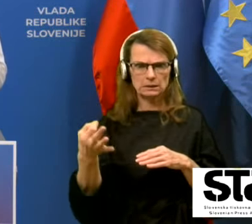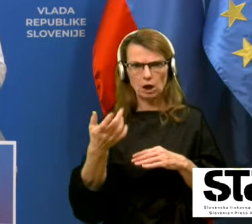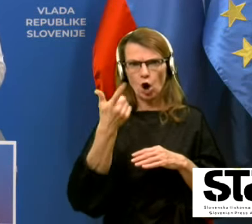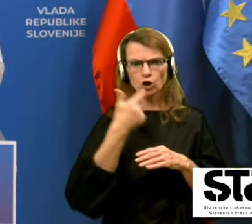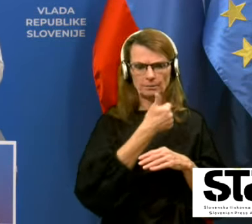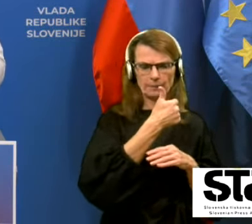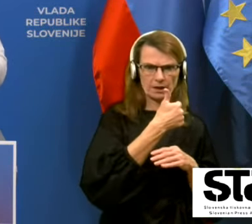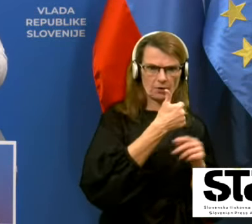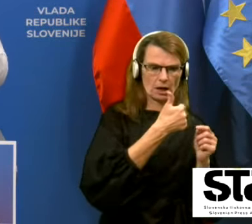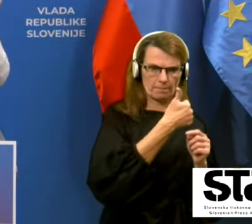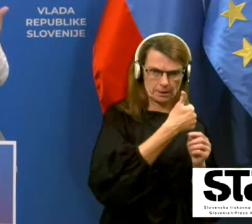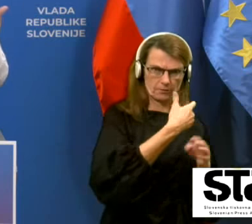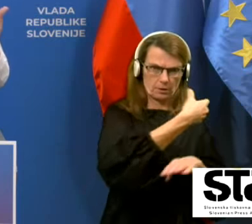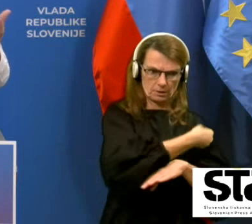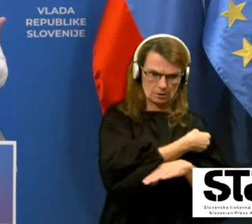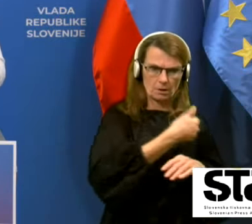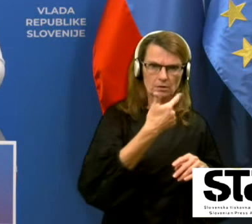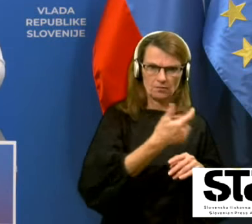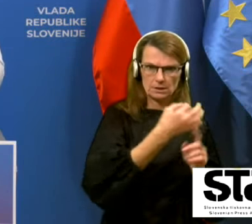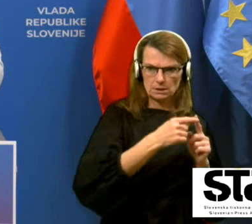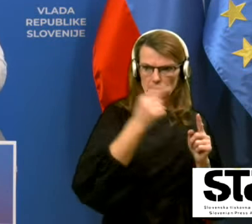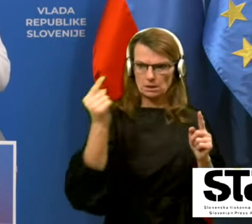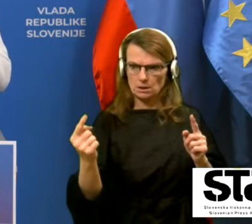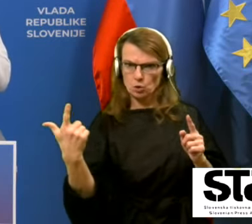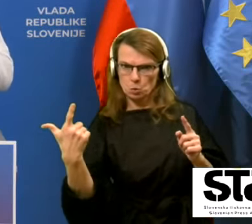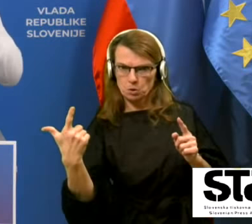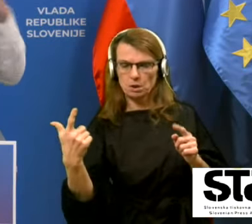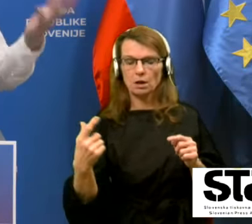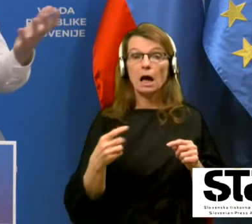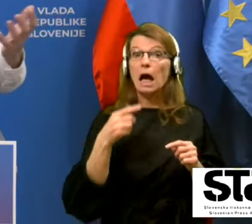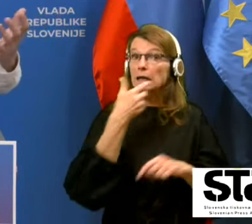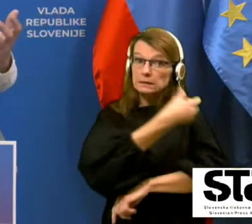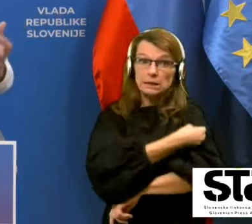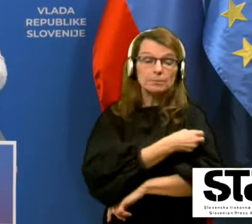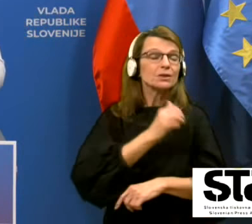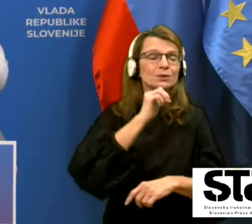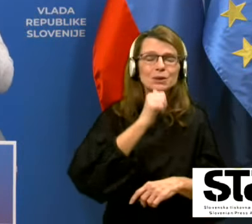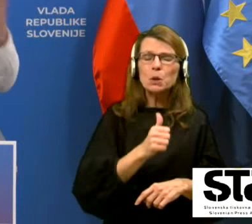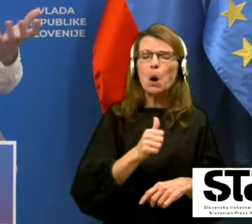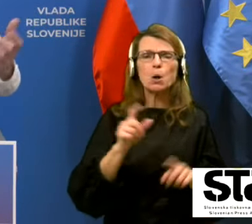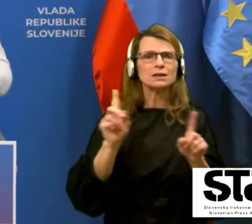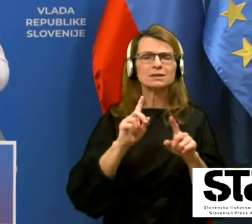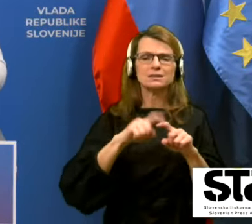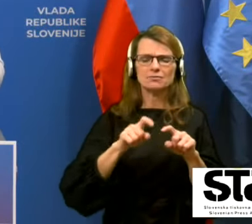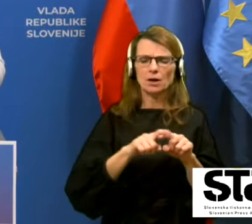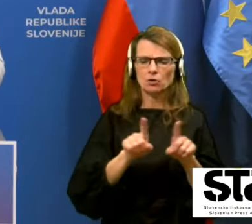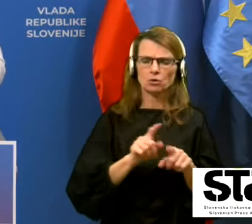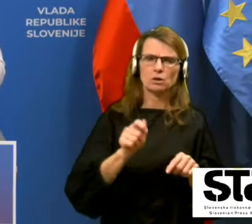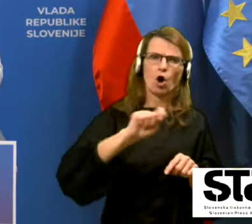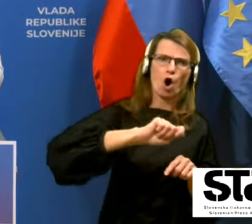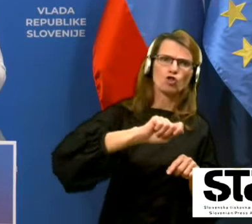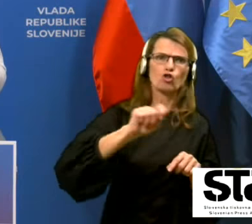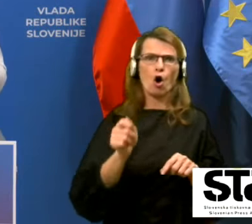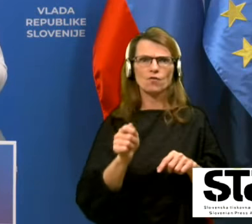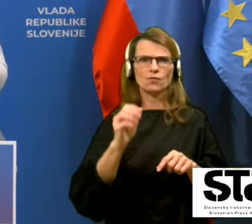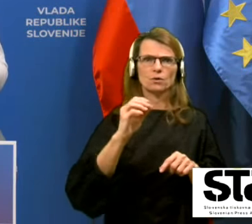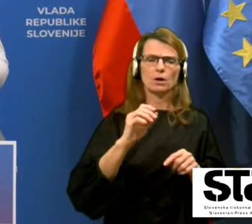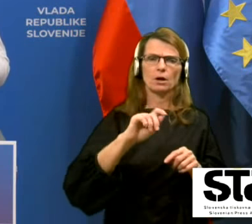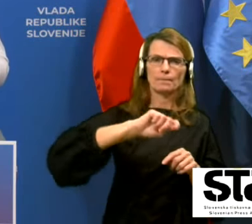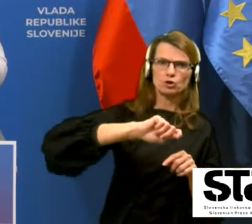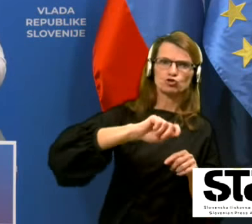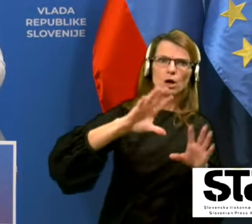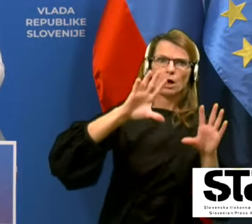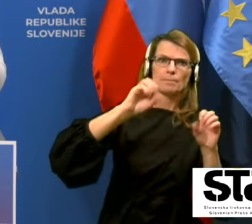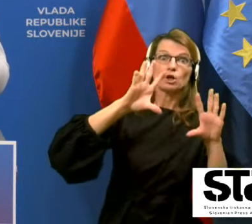da je pa to nikoli ni cepljenje, ni nek ena zadeva, ki je on-off, ali si imun ali nisi imun. Ti tri